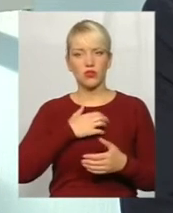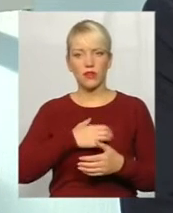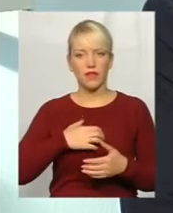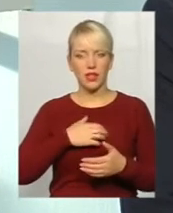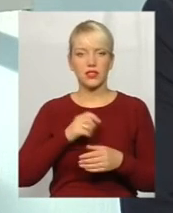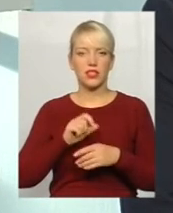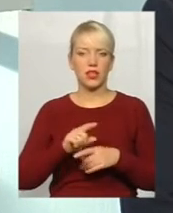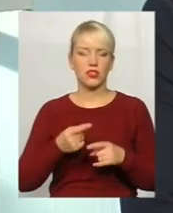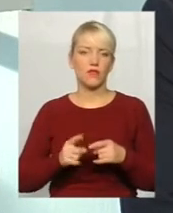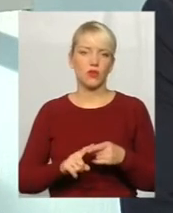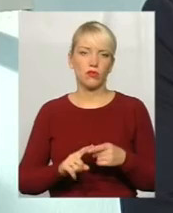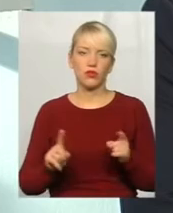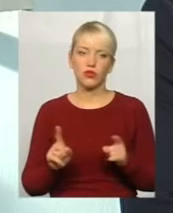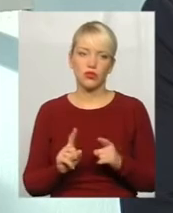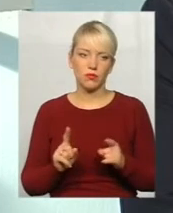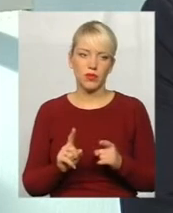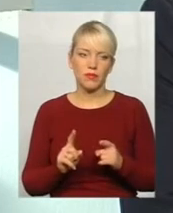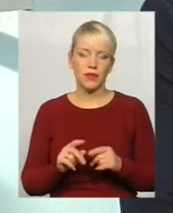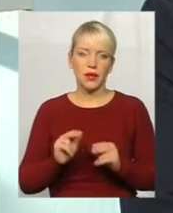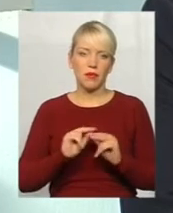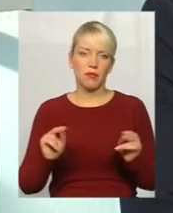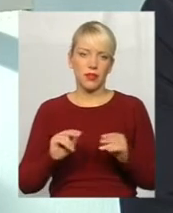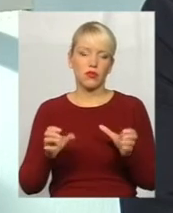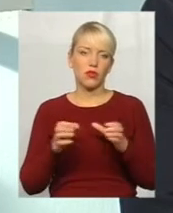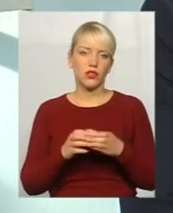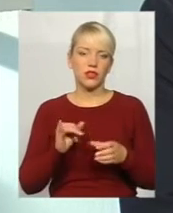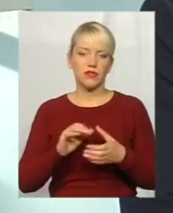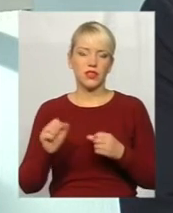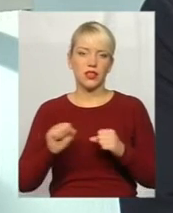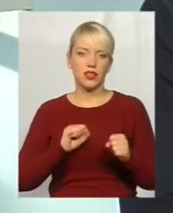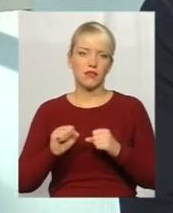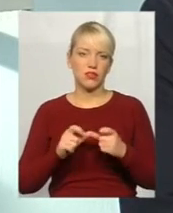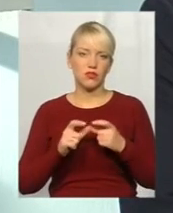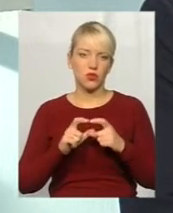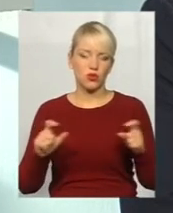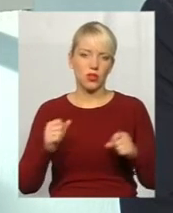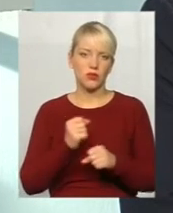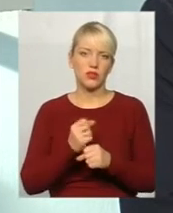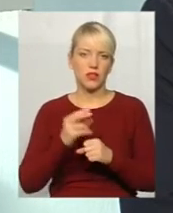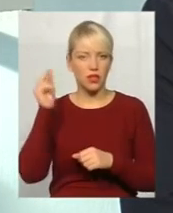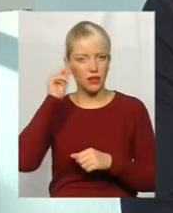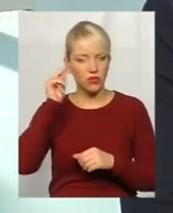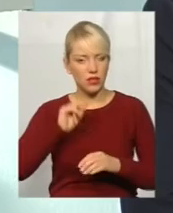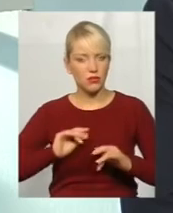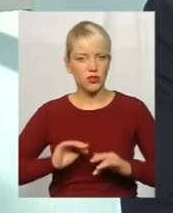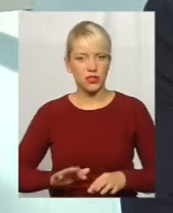заключається в тому, щоб педколектив і керівництво школи працювало над навчальним процесом.